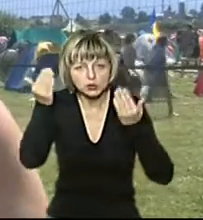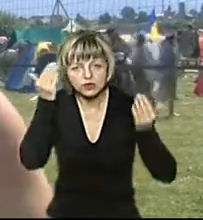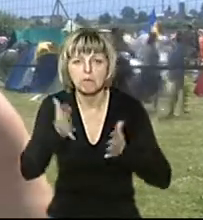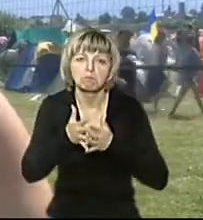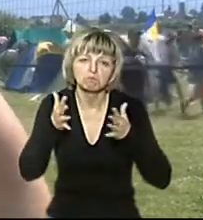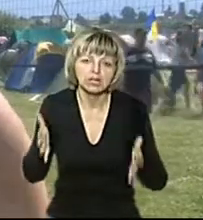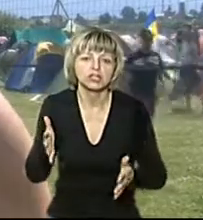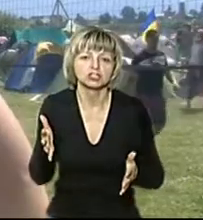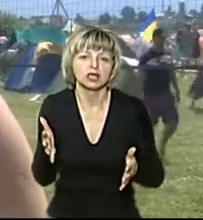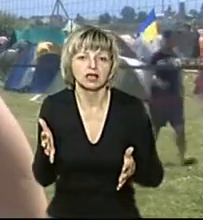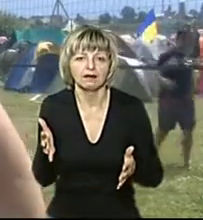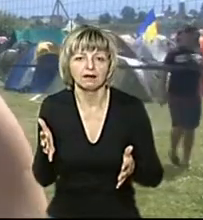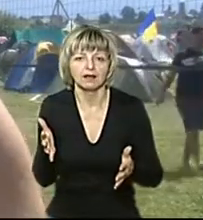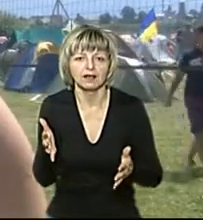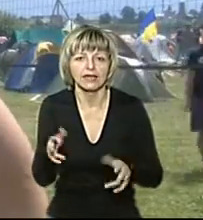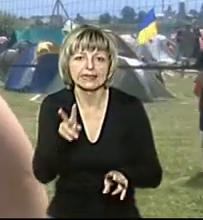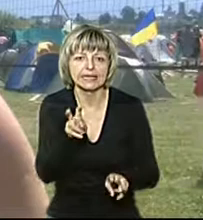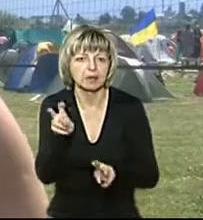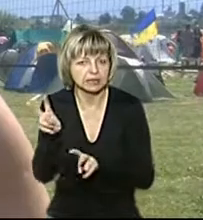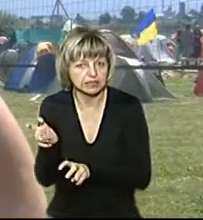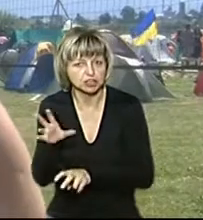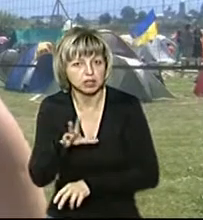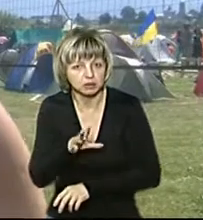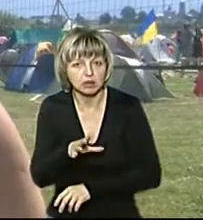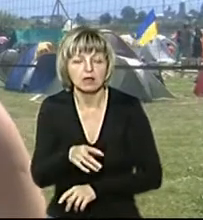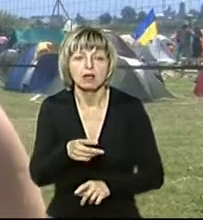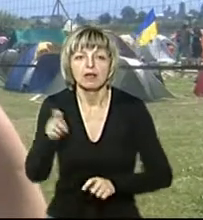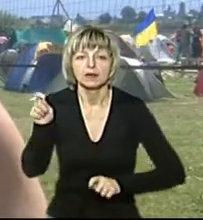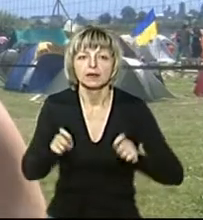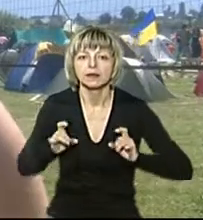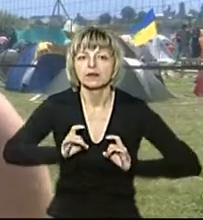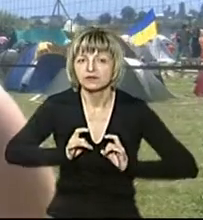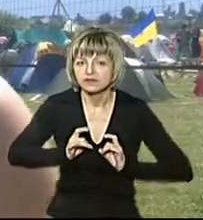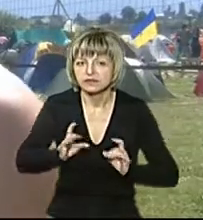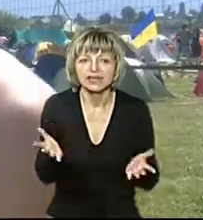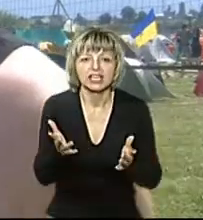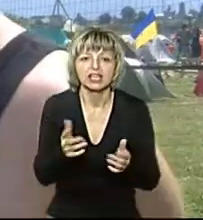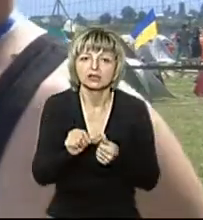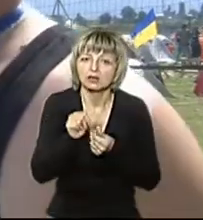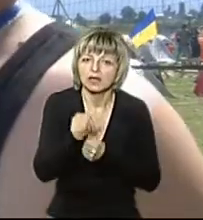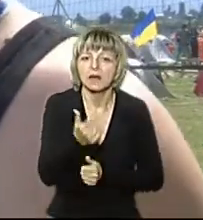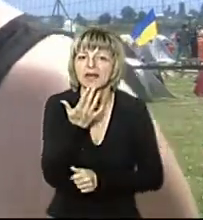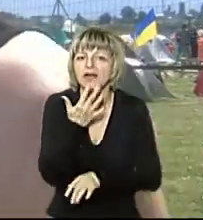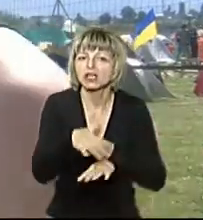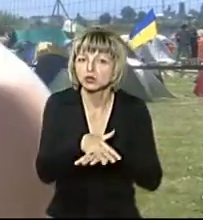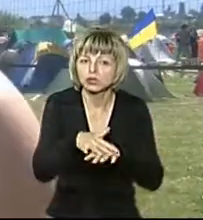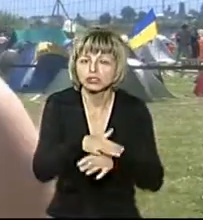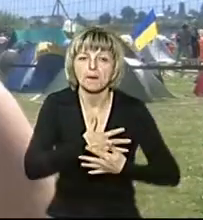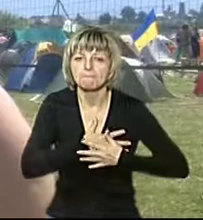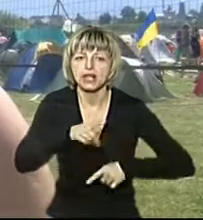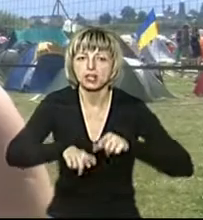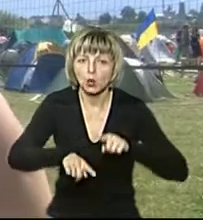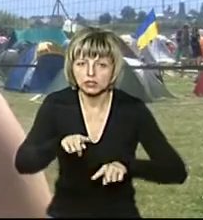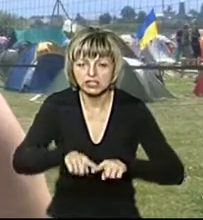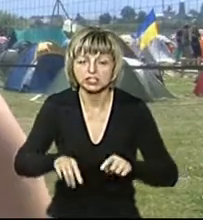більше тематичних речей. Мандерштатівських, виключно, якихось націоналістичних, патріотичних.